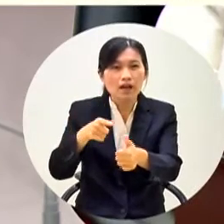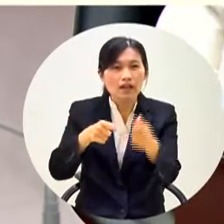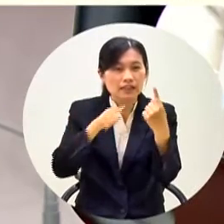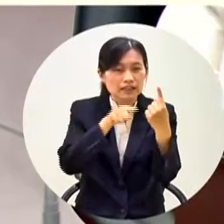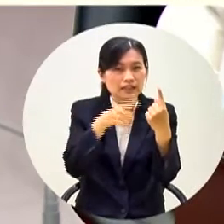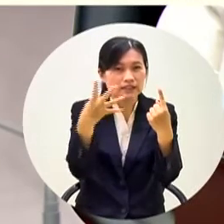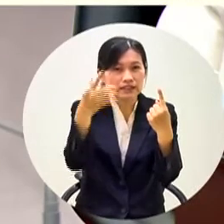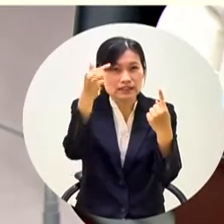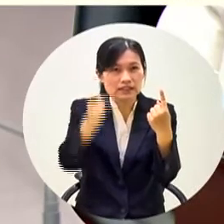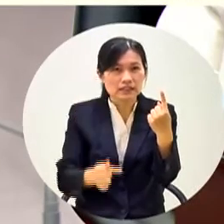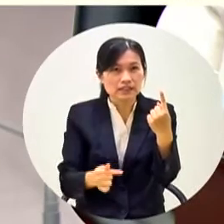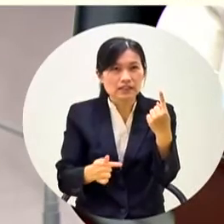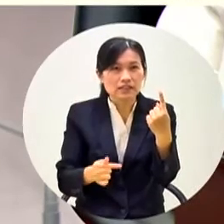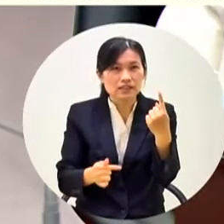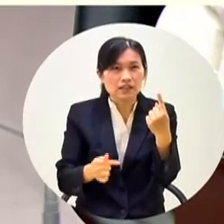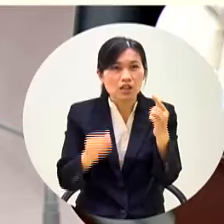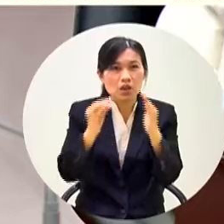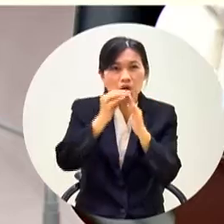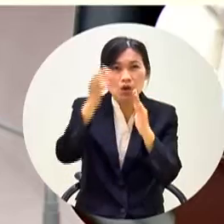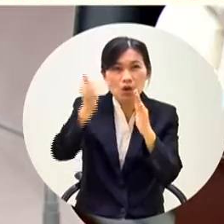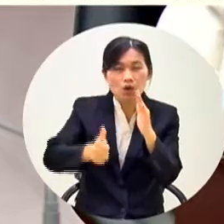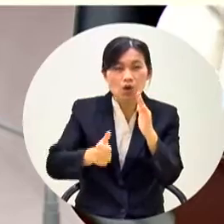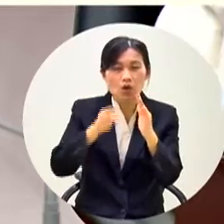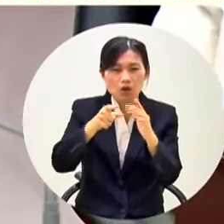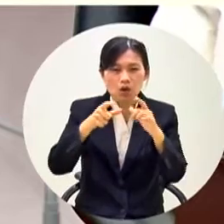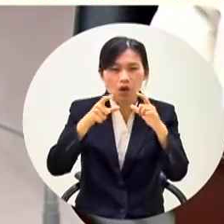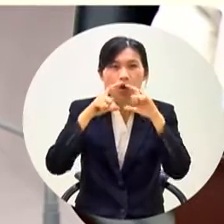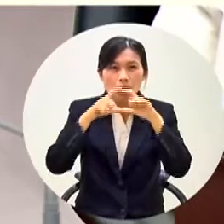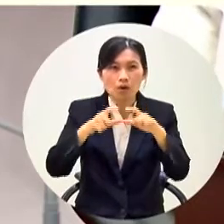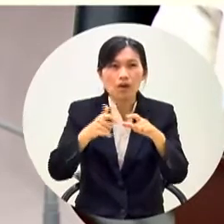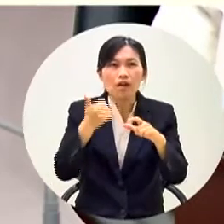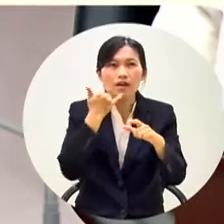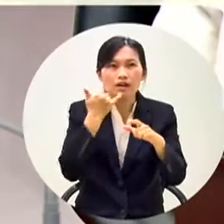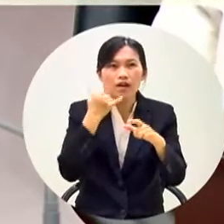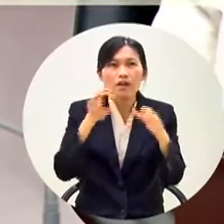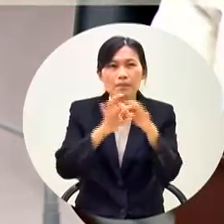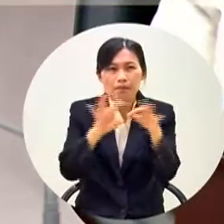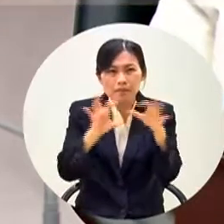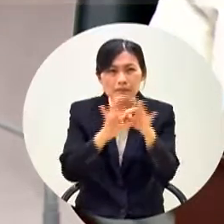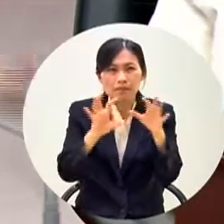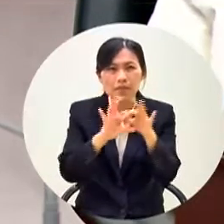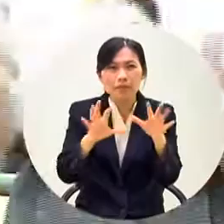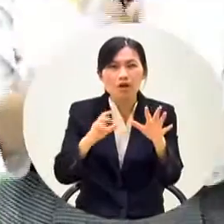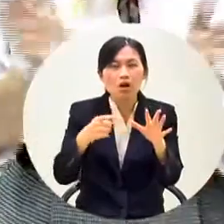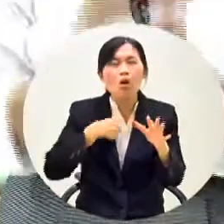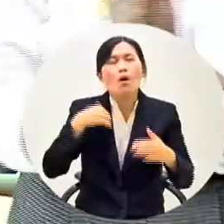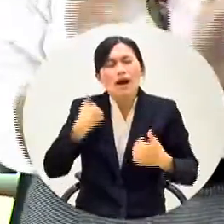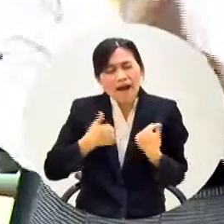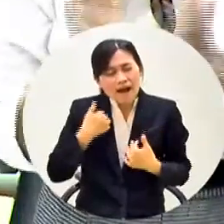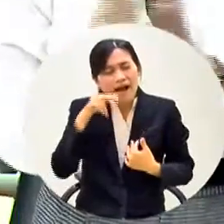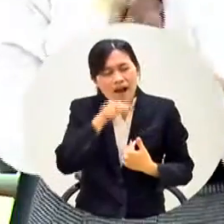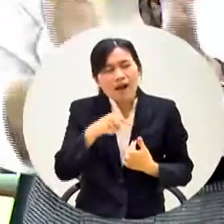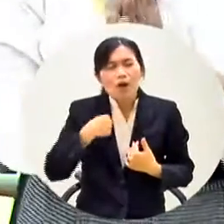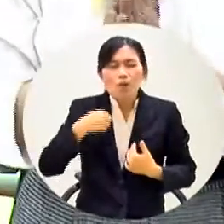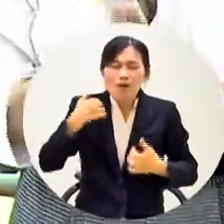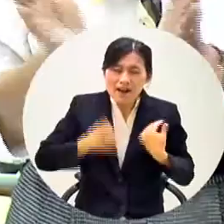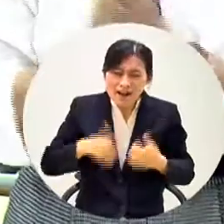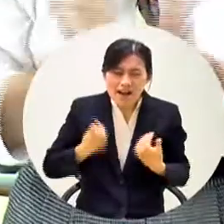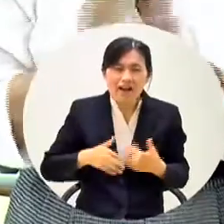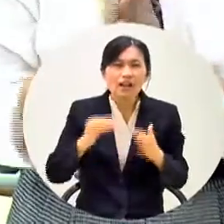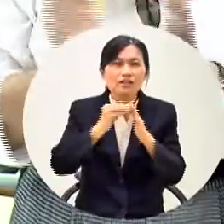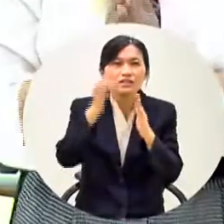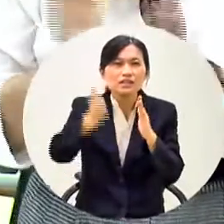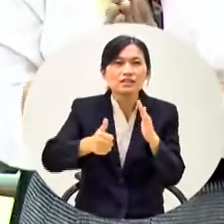來局長你答我可以沒關係啦我們樂見我們高興啦局長